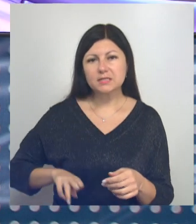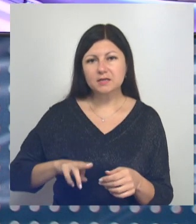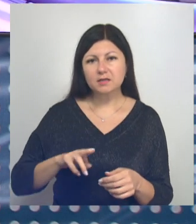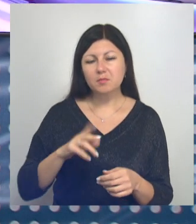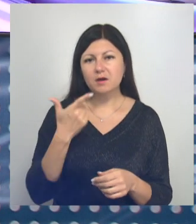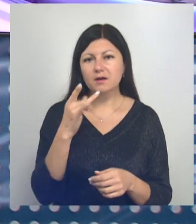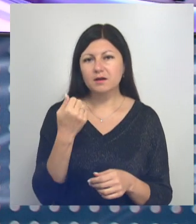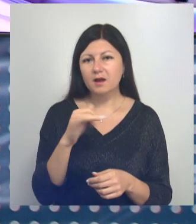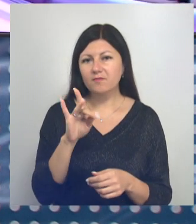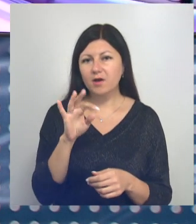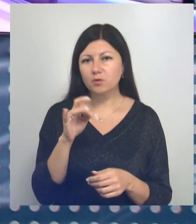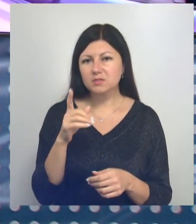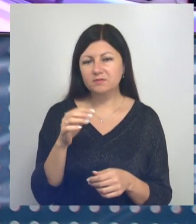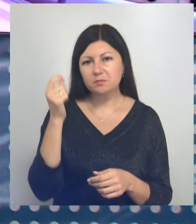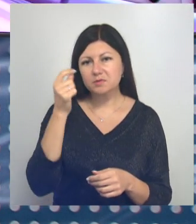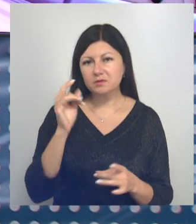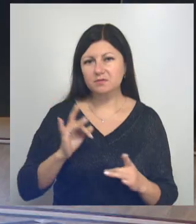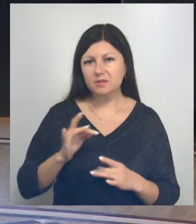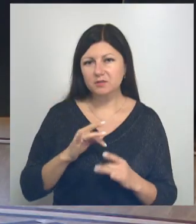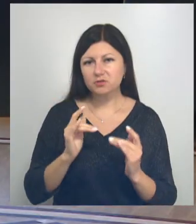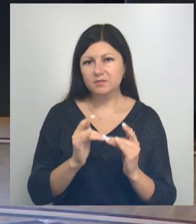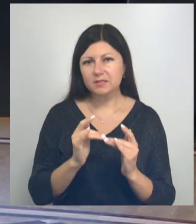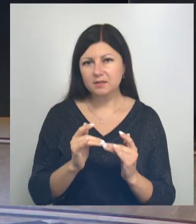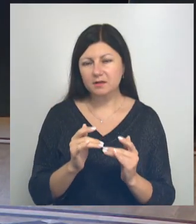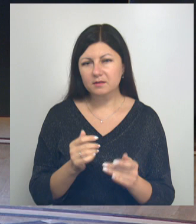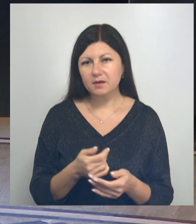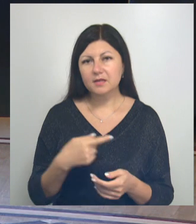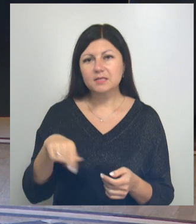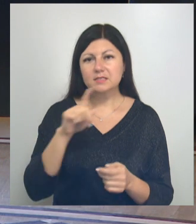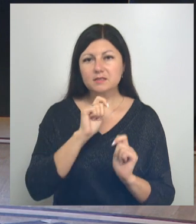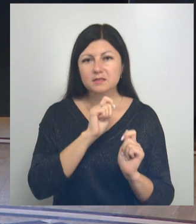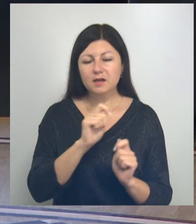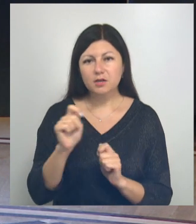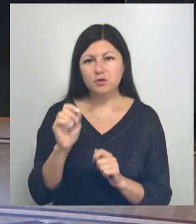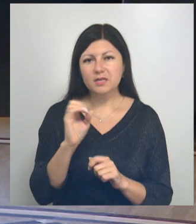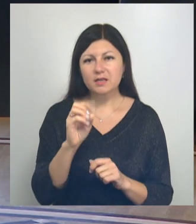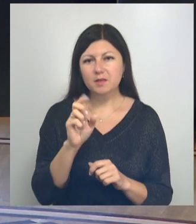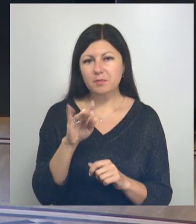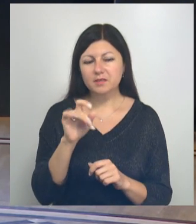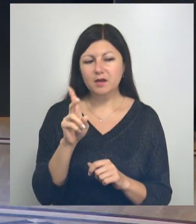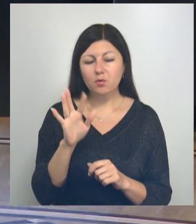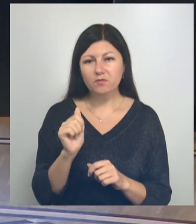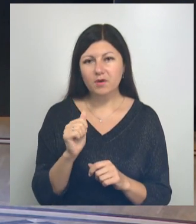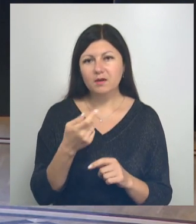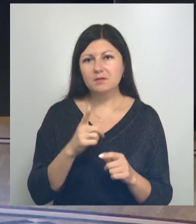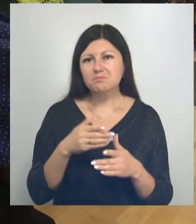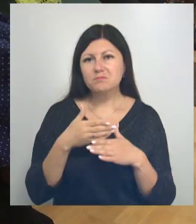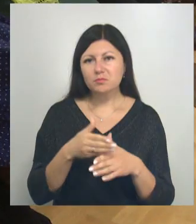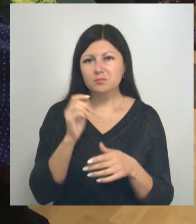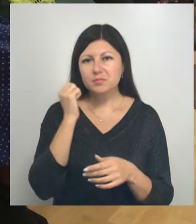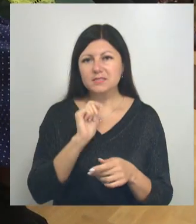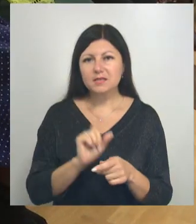Граеворонского психоневрологического интерната. Среди награжденных Елена Батракова. Бескорыстной помощи